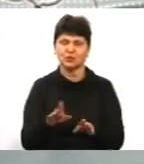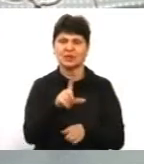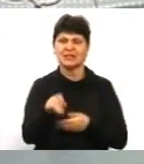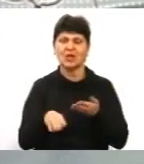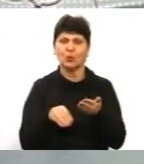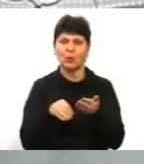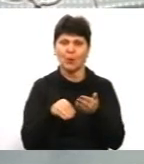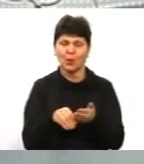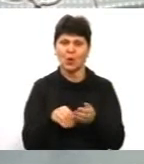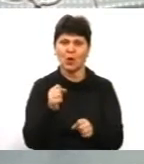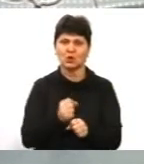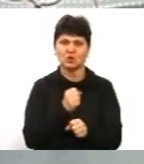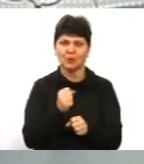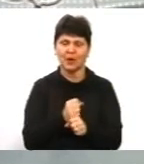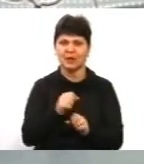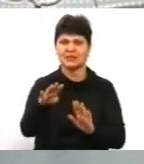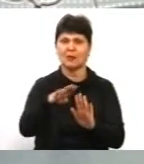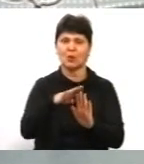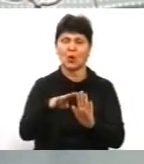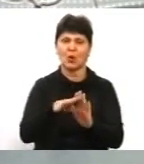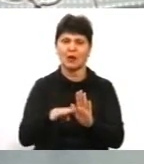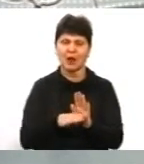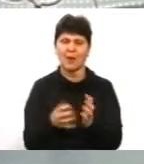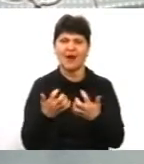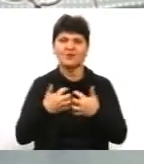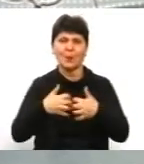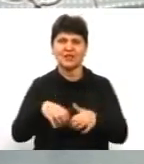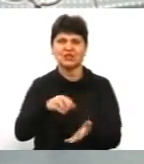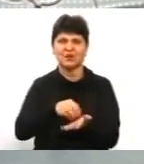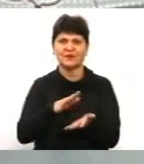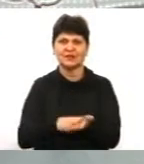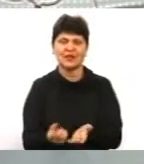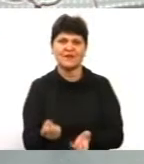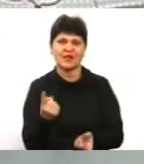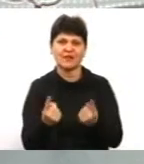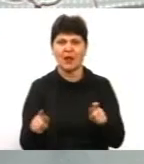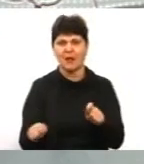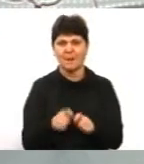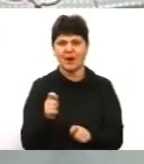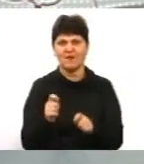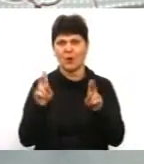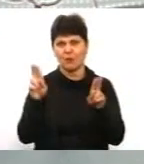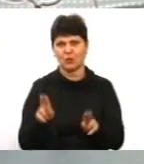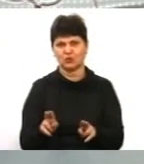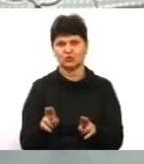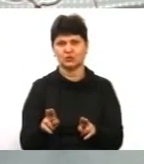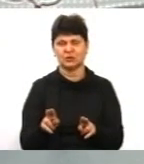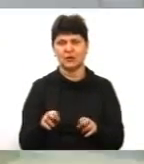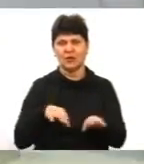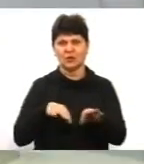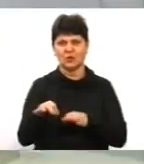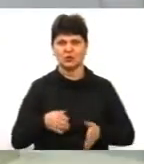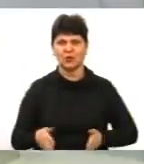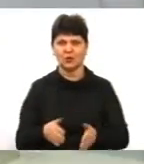розробляє ця ціла програма автоматичної фіксації виявлення правопорушень у правил дорожнього руху.